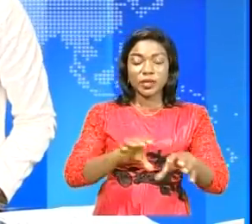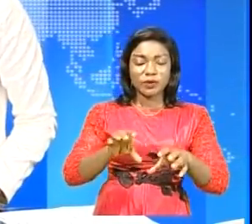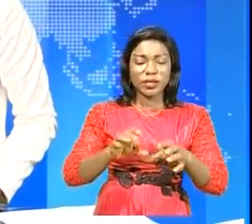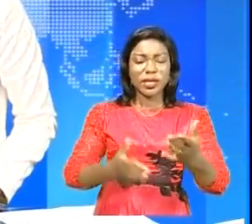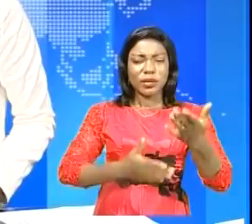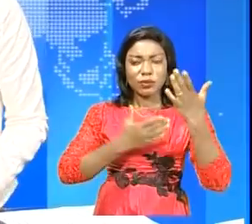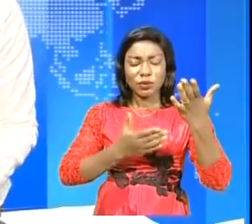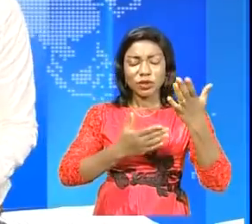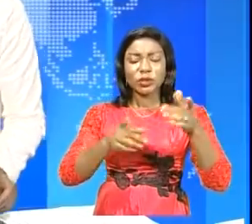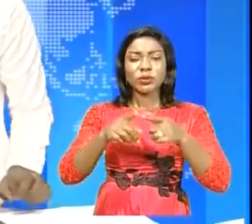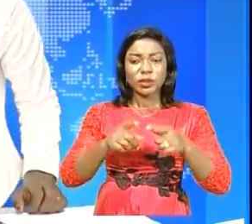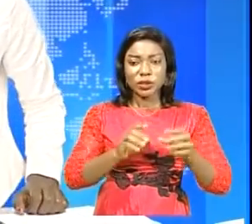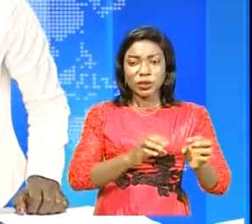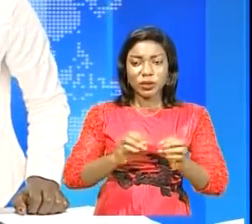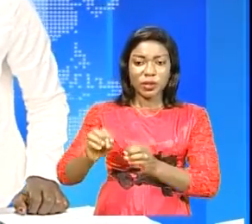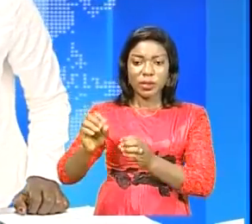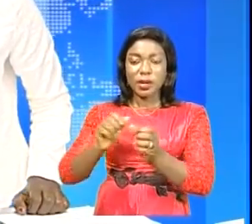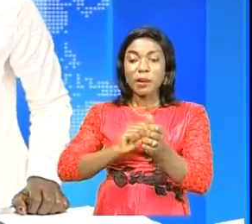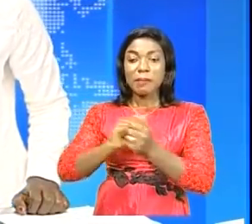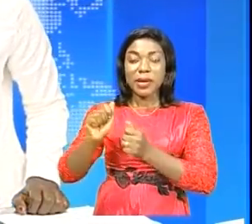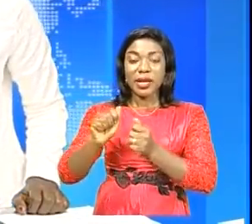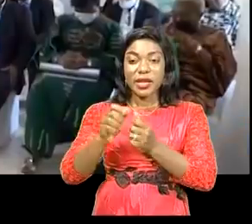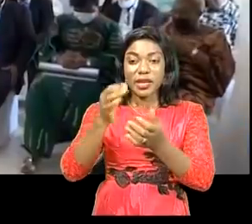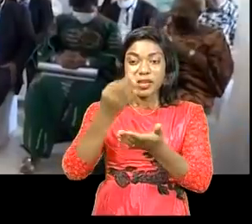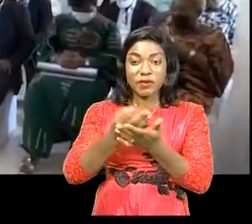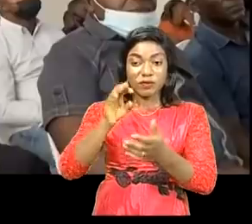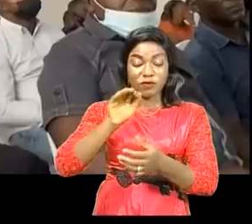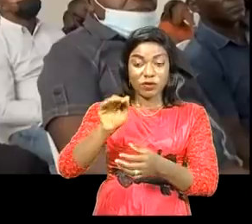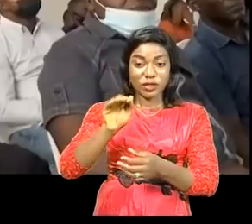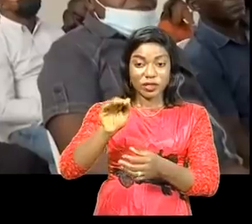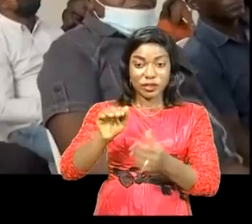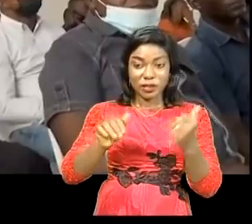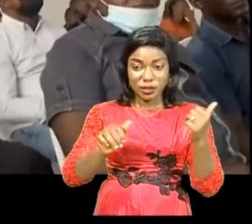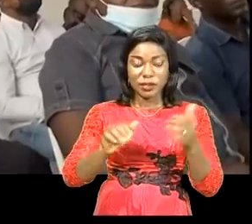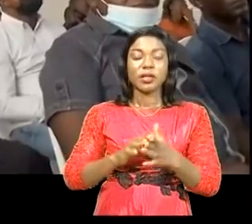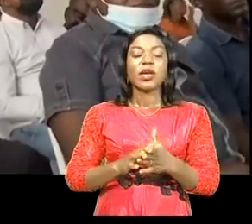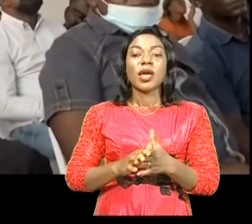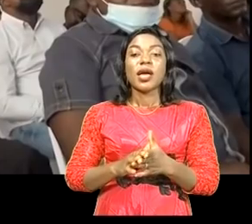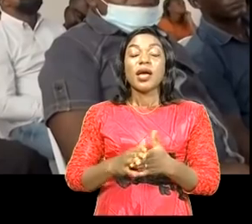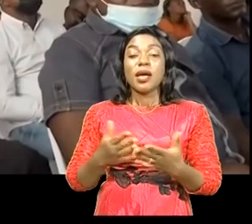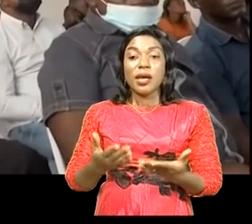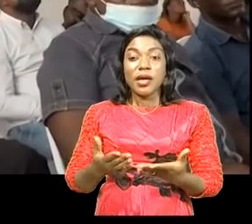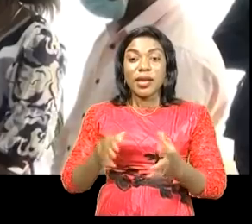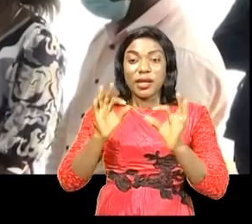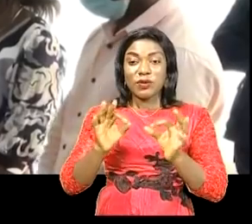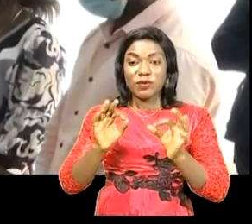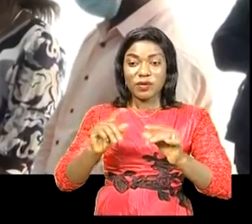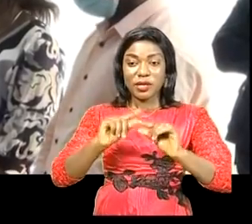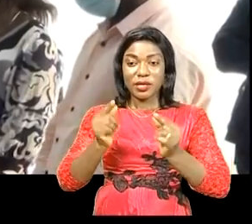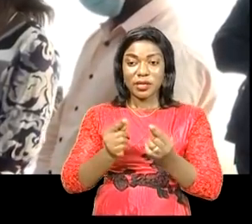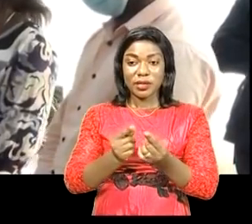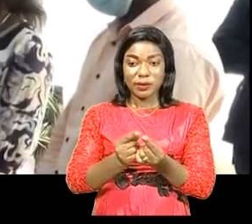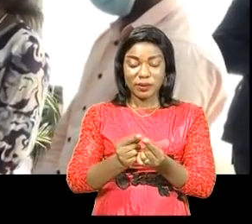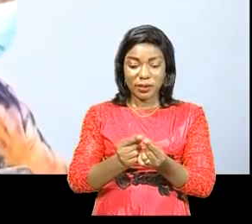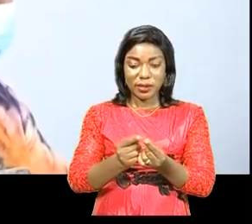a été organisée par les Fonds forestiers nationales. Les participants ont évalué les réalisations de la nouvelle équipe dirigeante.